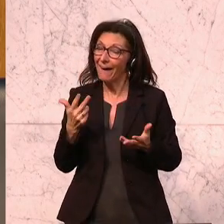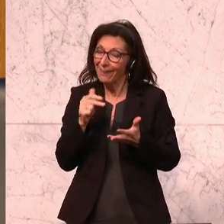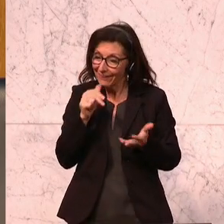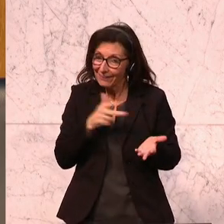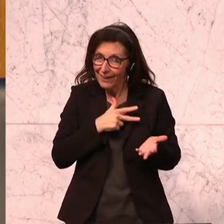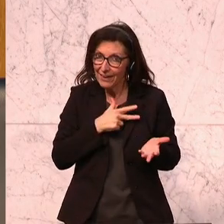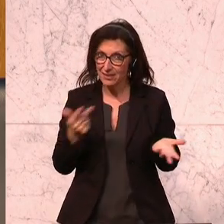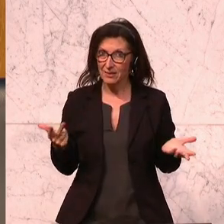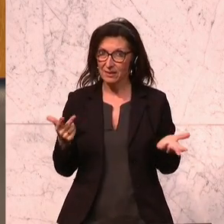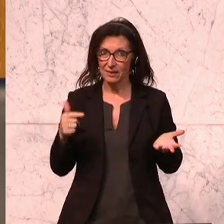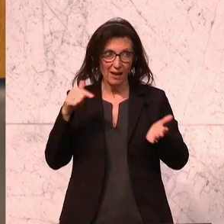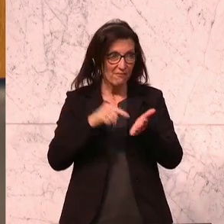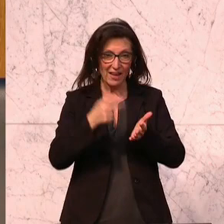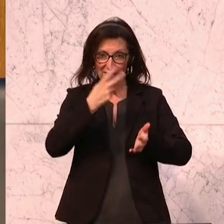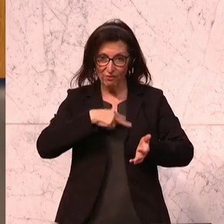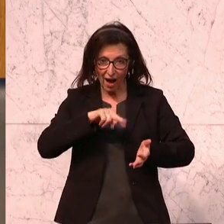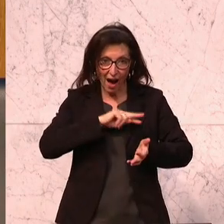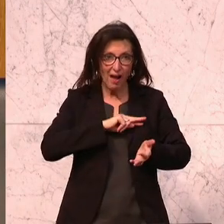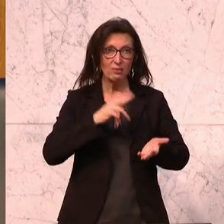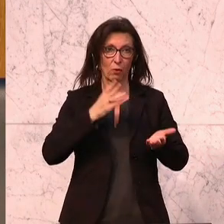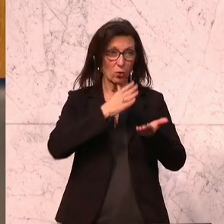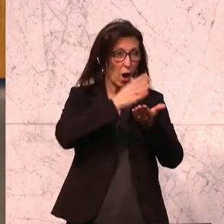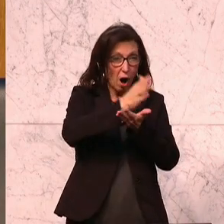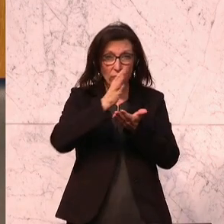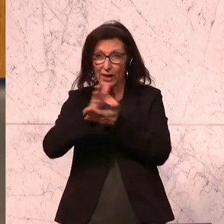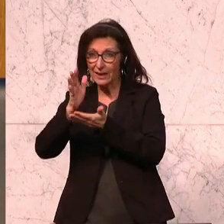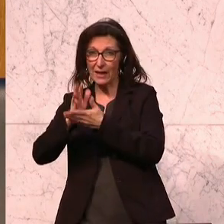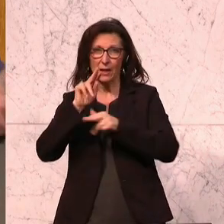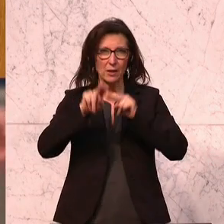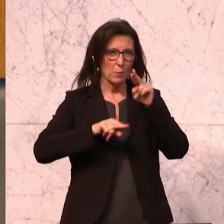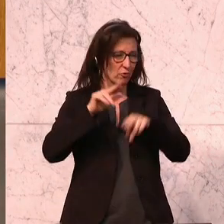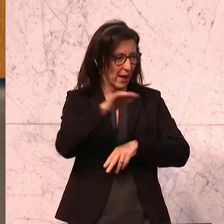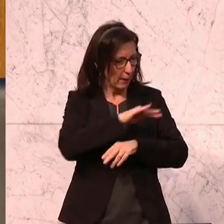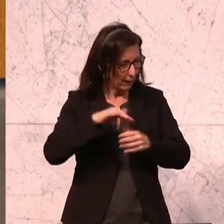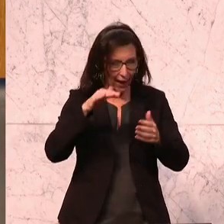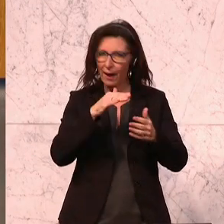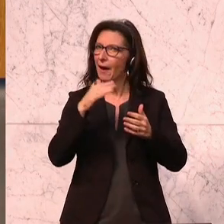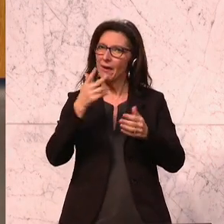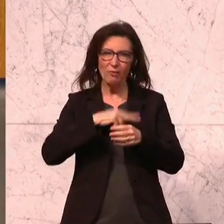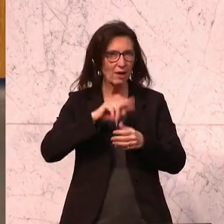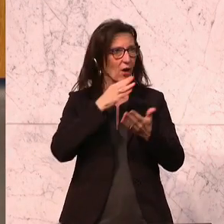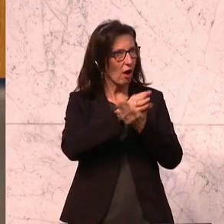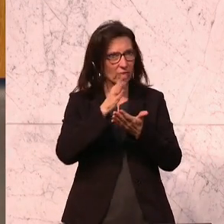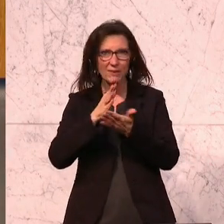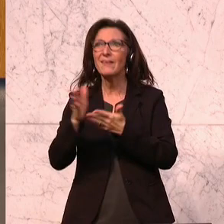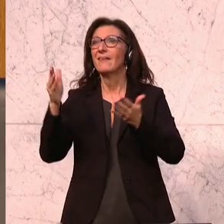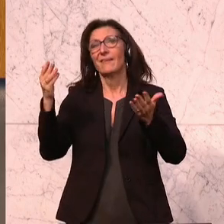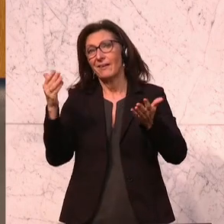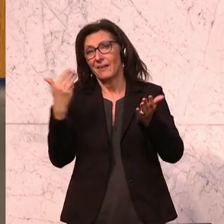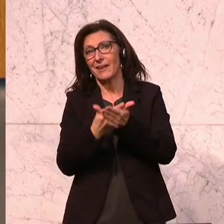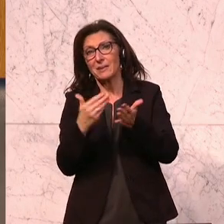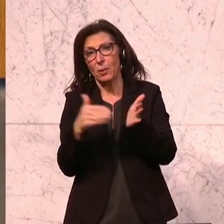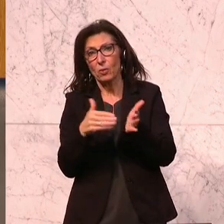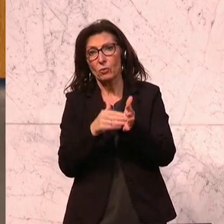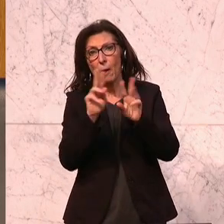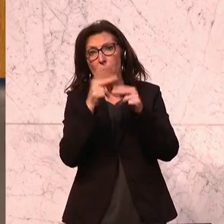aufgrund der geteilten Zuständigkeiten, die wir in der Pflege haben, war es notwendig, mit den Bundesländern in entsprechende Verhandlungen einzutreten. Das